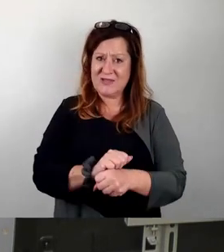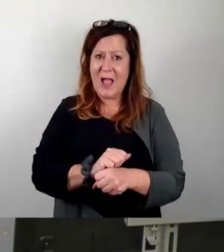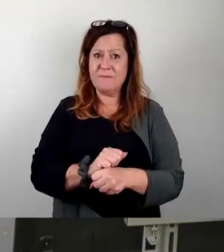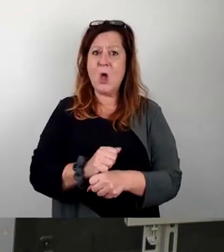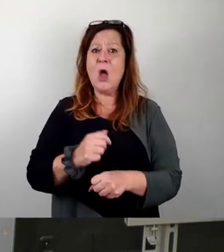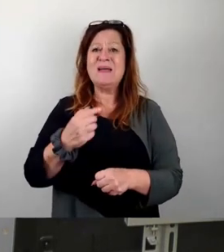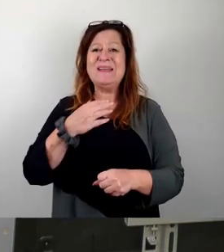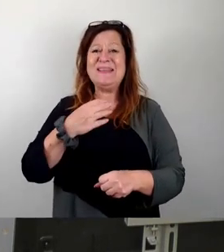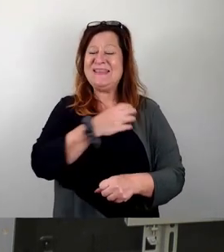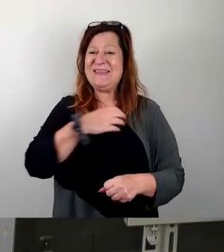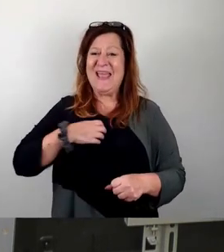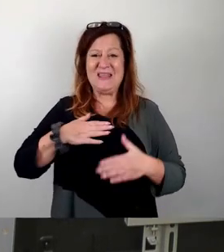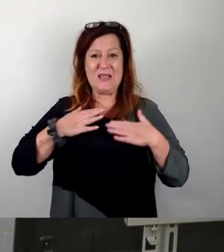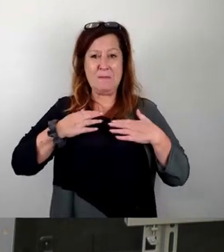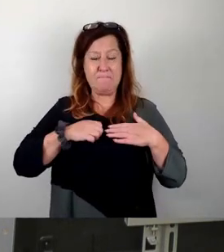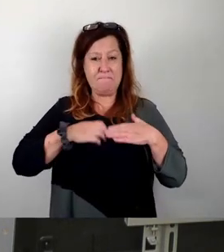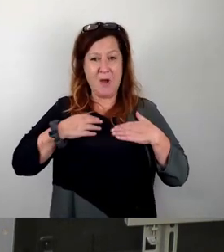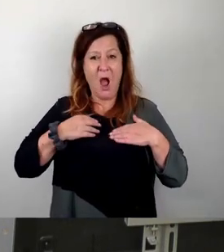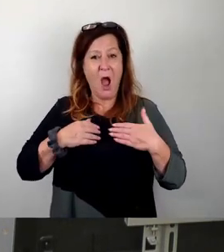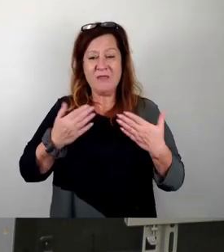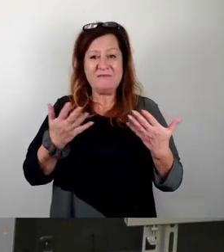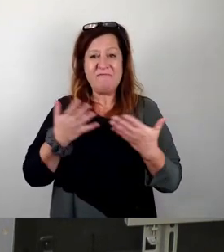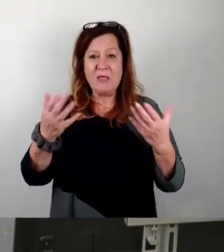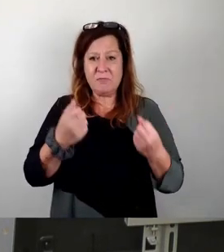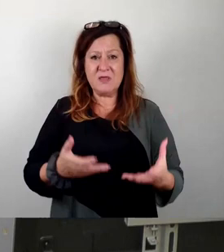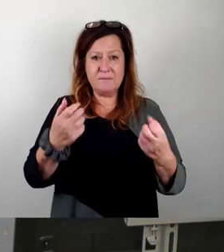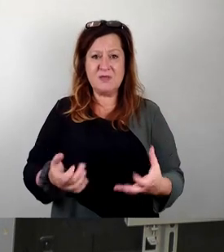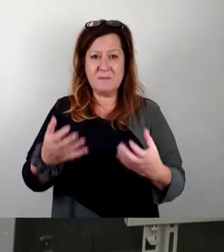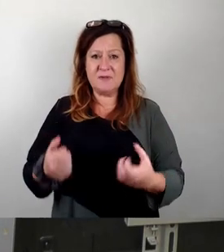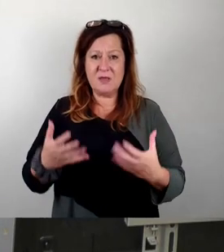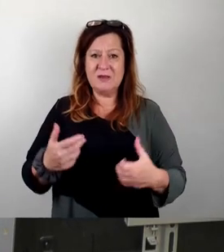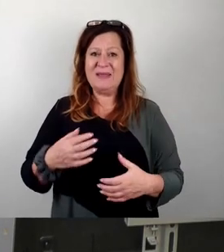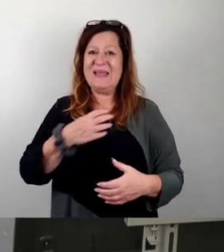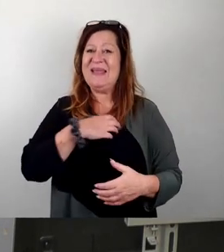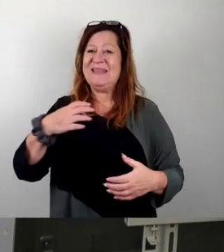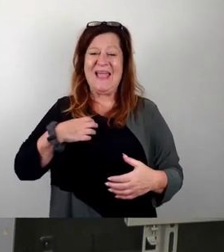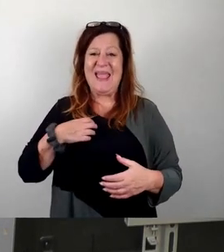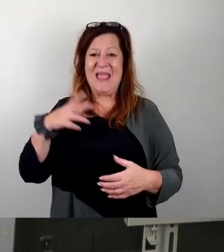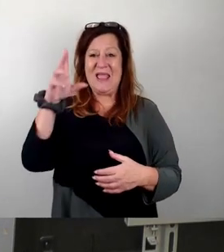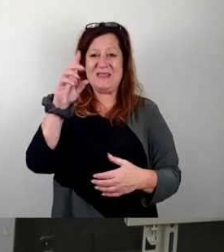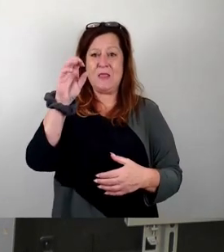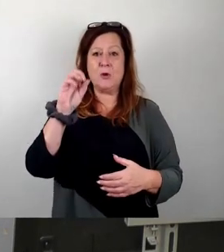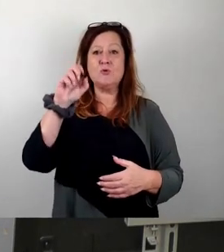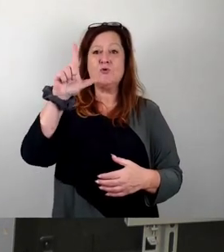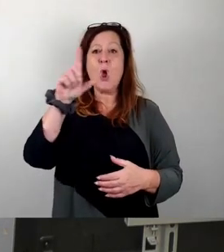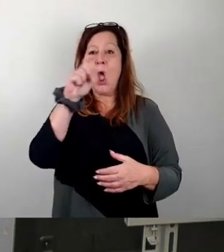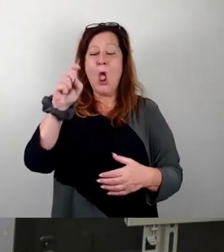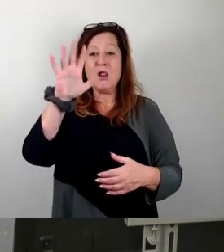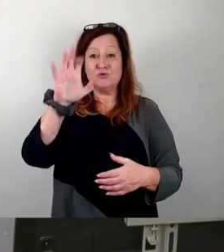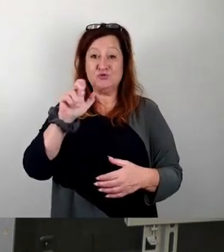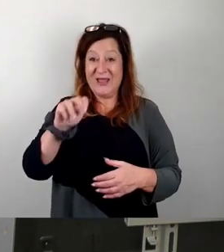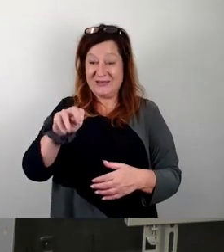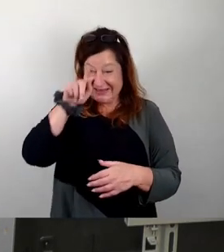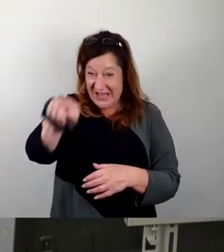Bädern. Es gab nur in Dresden-Dölzchen keine Vorkommnisse. Dieses